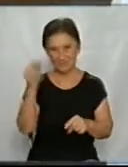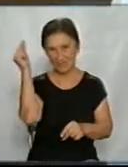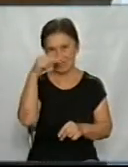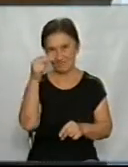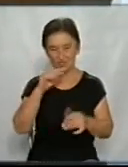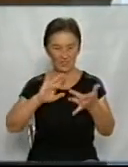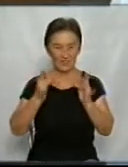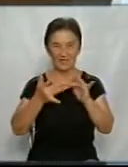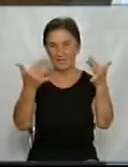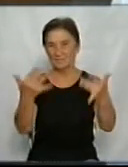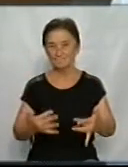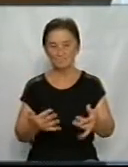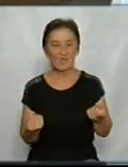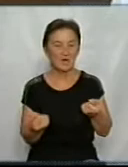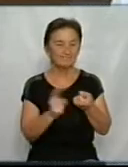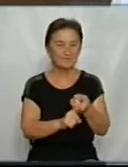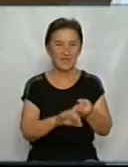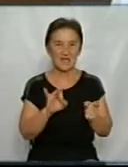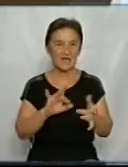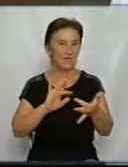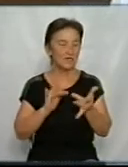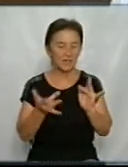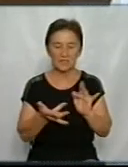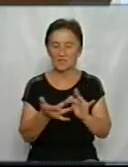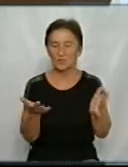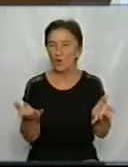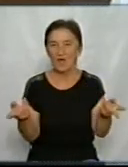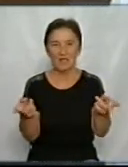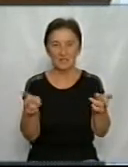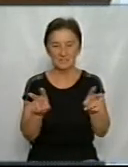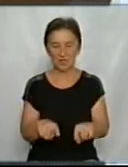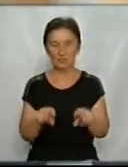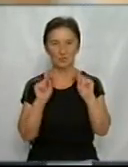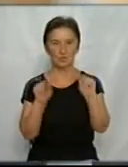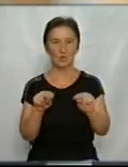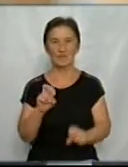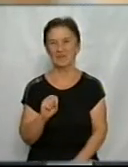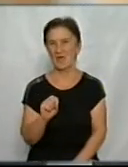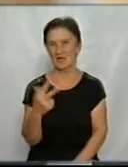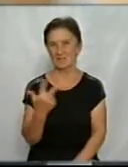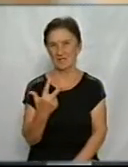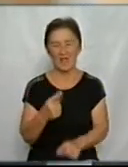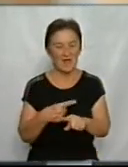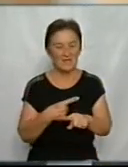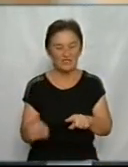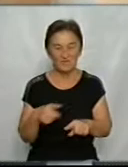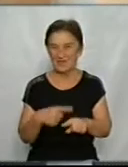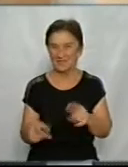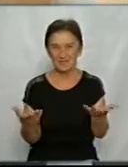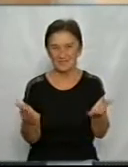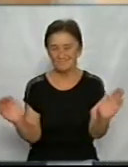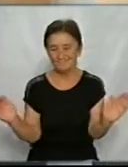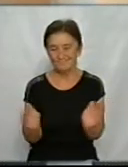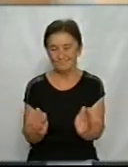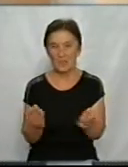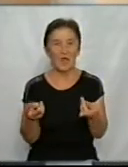Рівень доступу до інтернету залишається, кажу чесно, на трілячку. Швидкості там дуже невеличкі, для